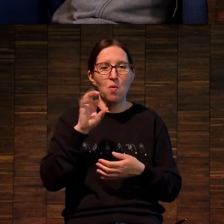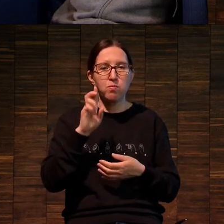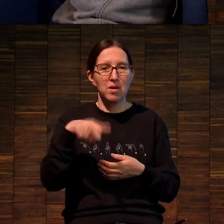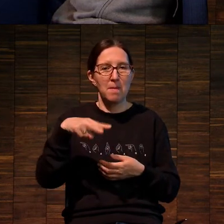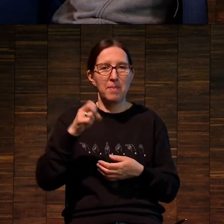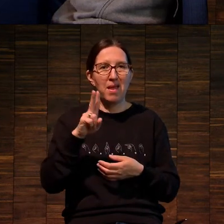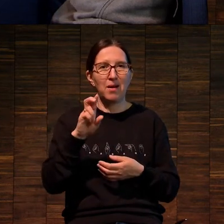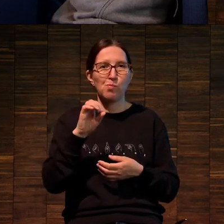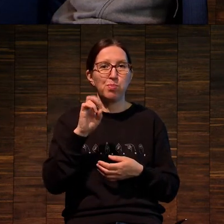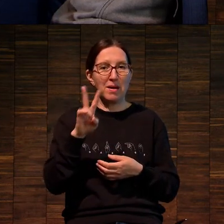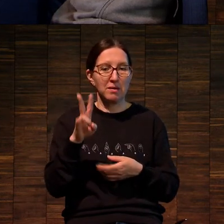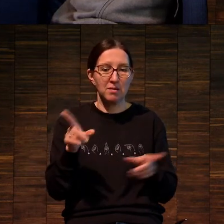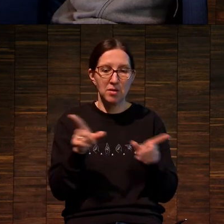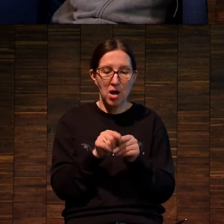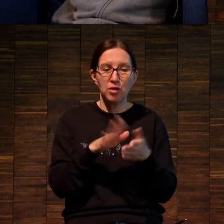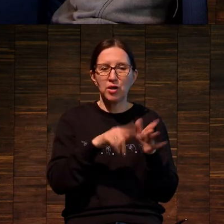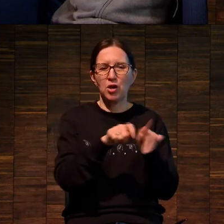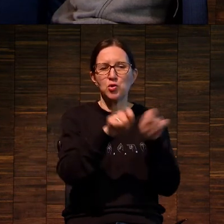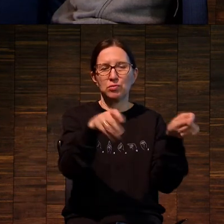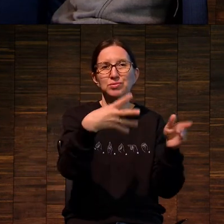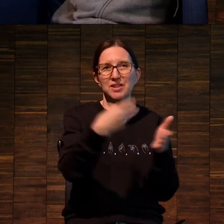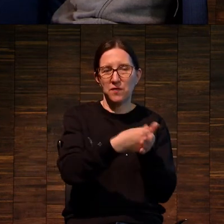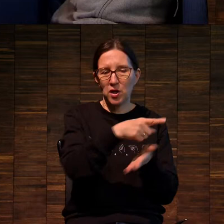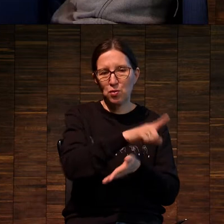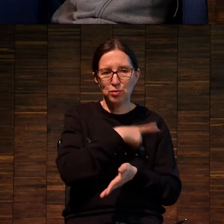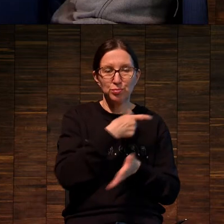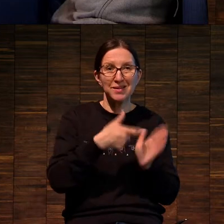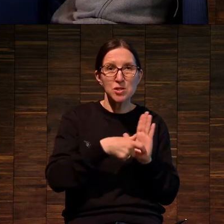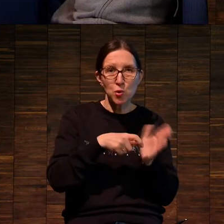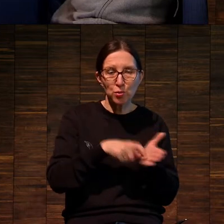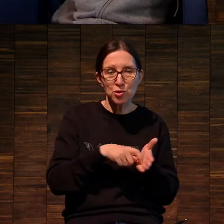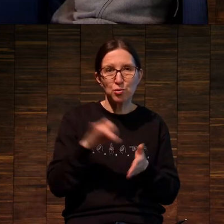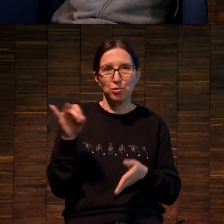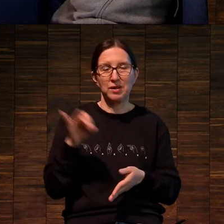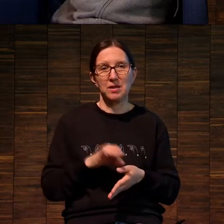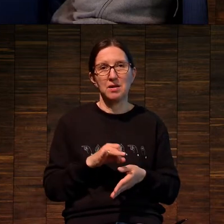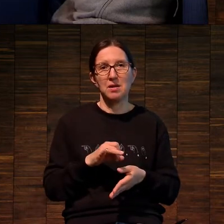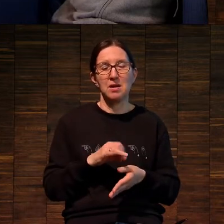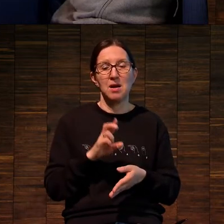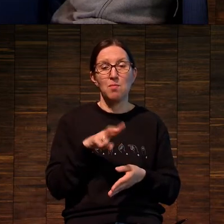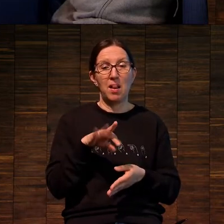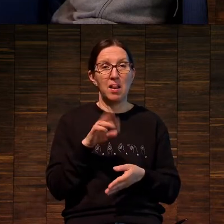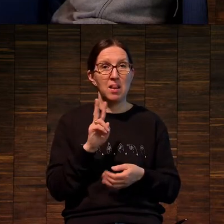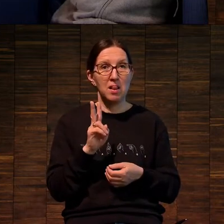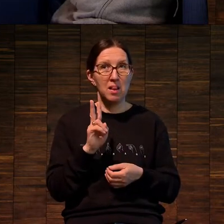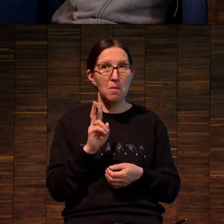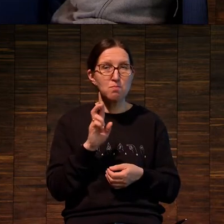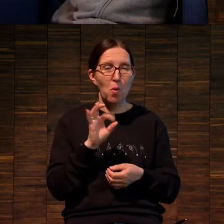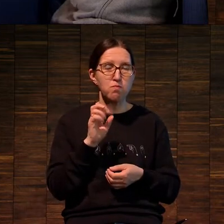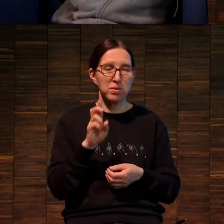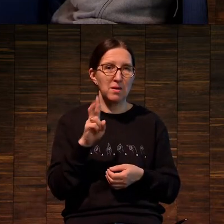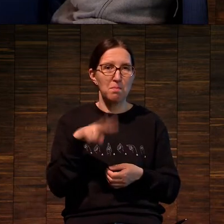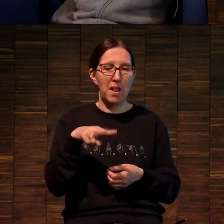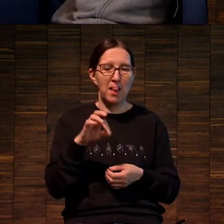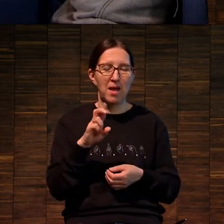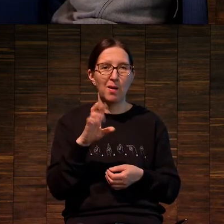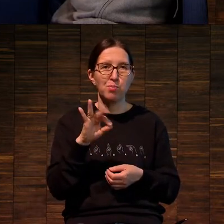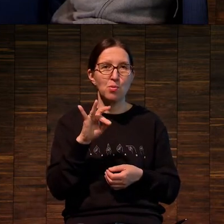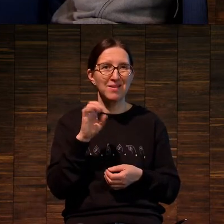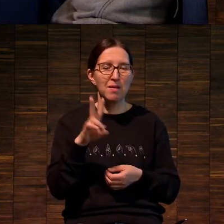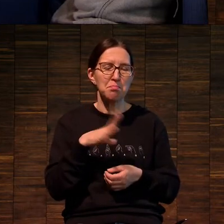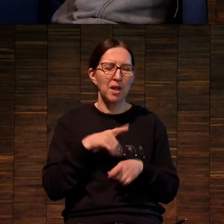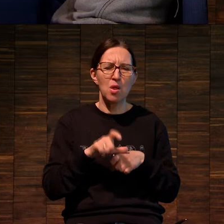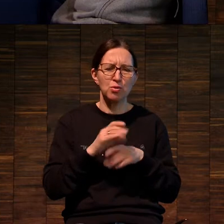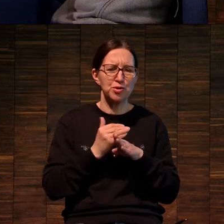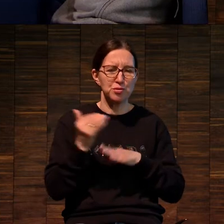у которого впоследствии была своя студия. И Боб Блэкборн был достаточно, ну как бы,